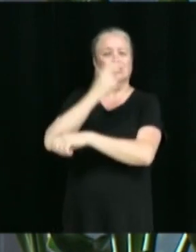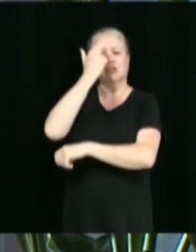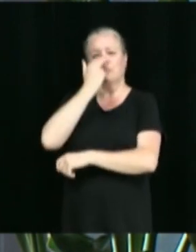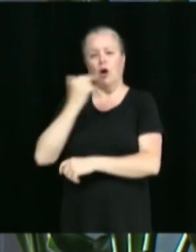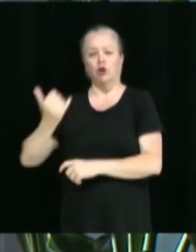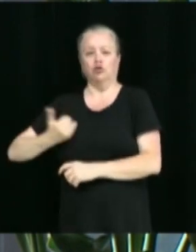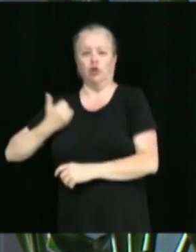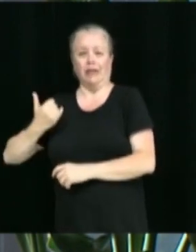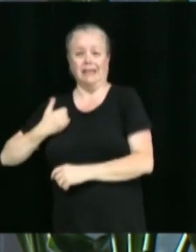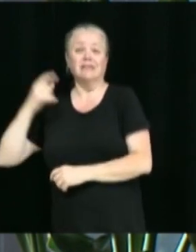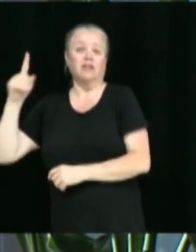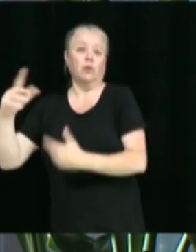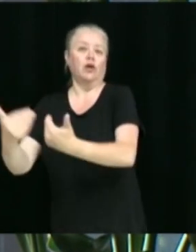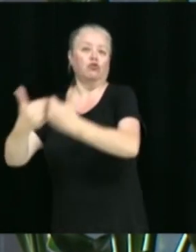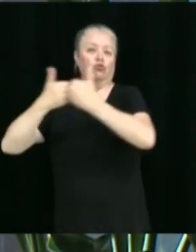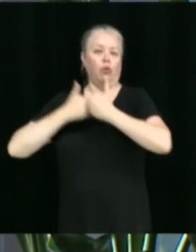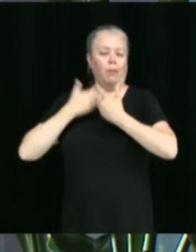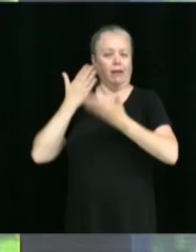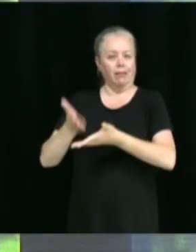auprès de la Ville de Victoriaville.